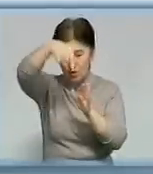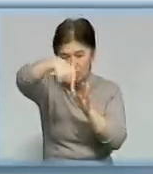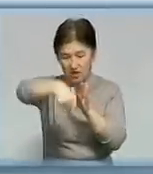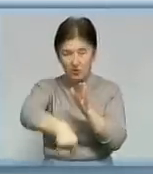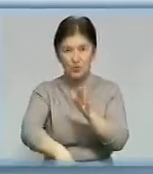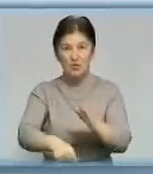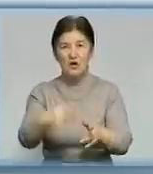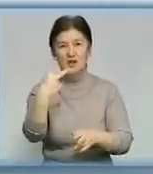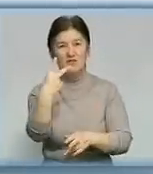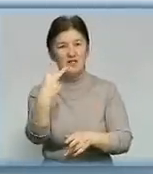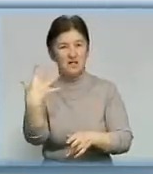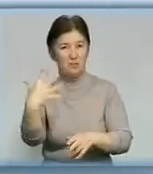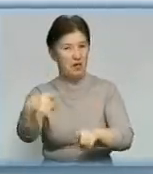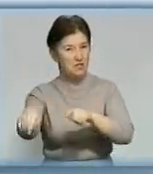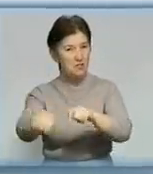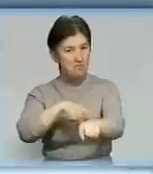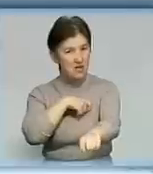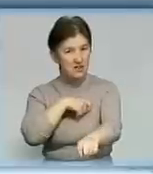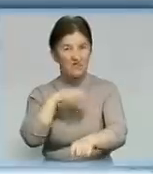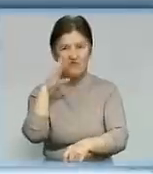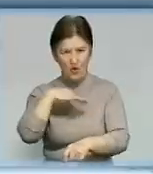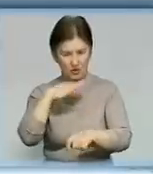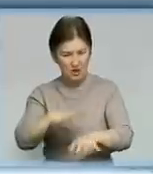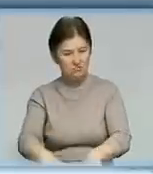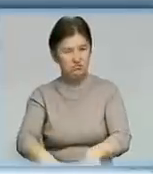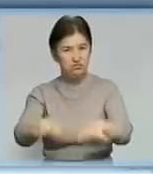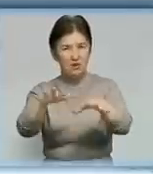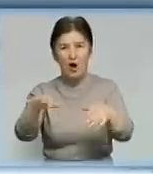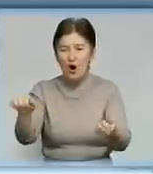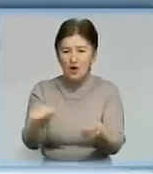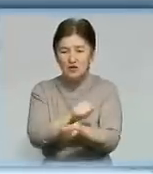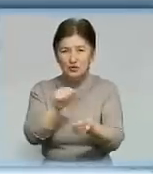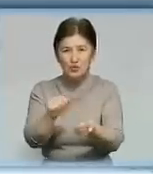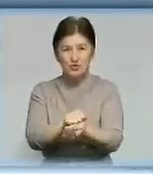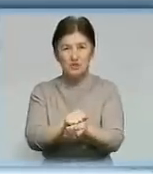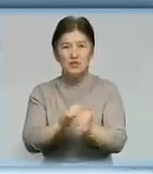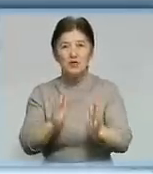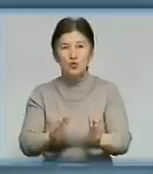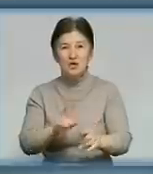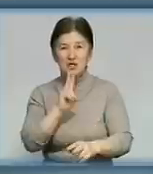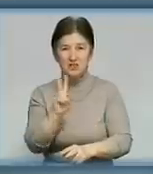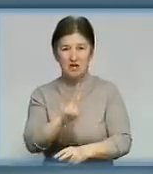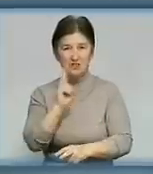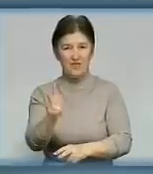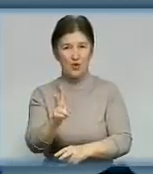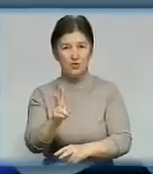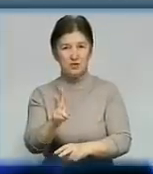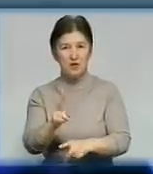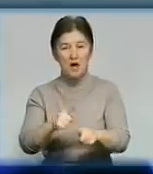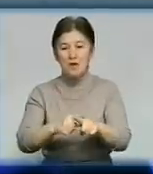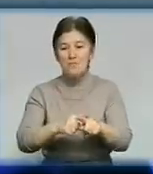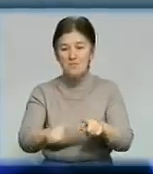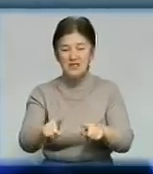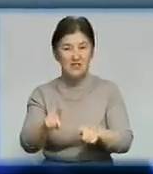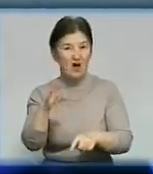зараз 25 метрів, говорить чоловік. За його підрахунками, осушити родовище можна буде не швидше, ніж за два роки. Дуже швидше відкачувати